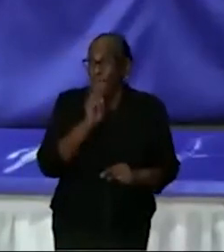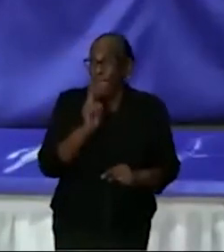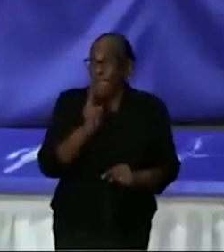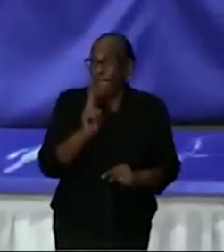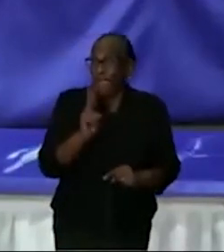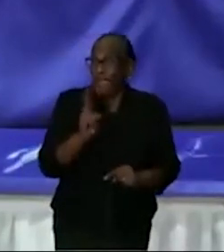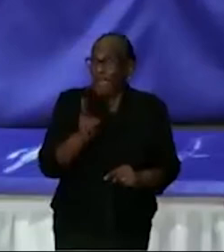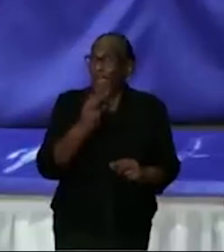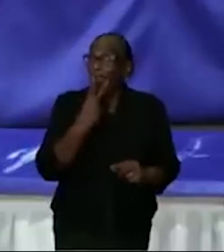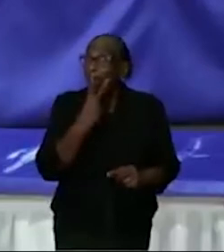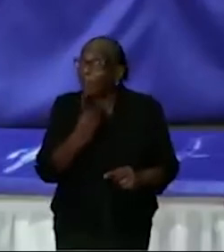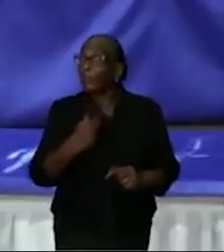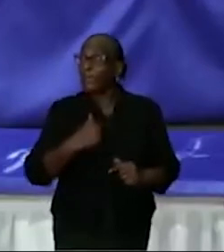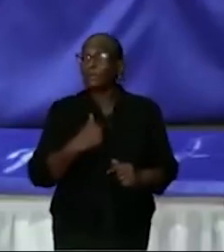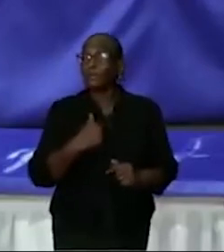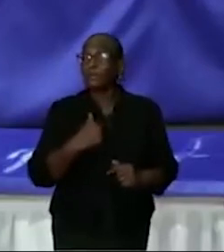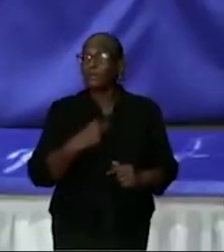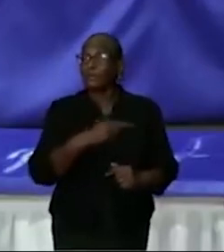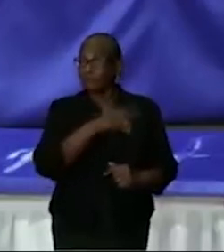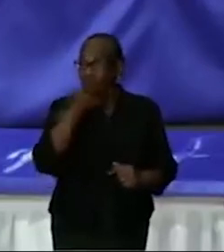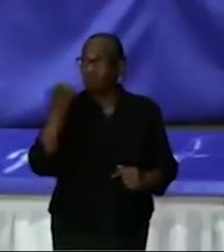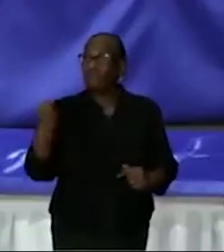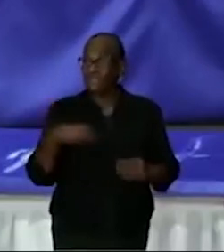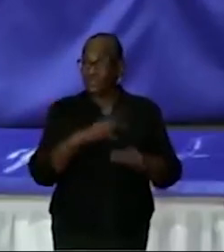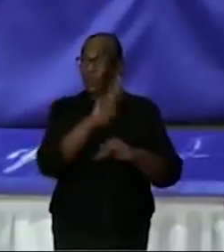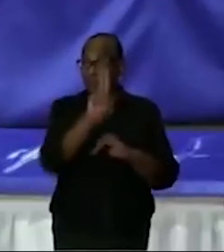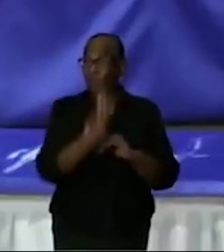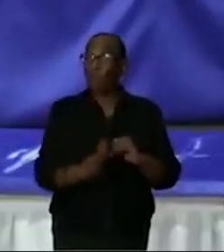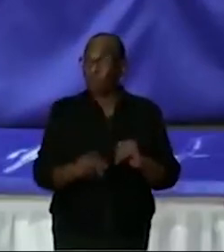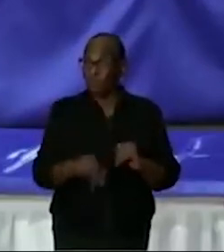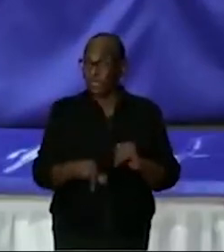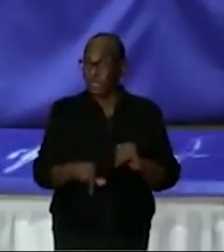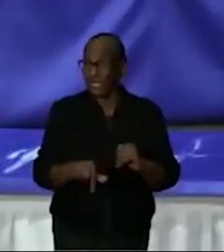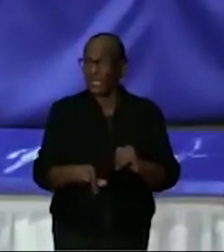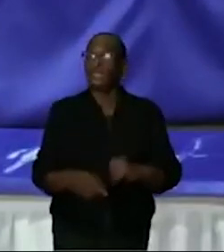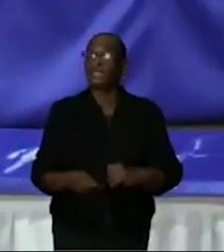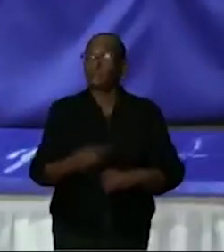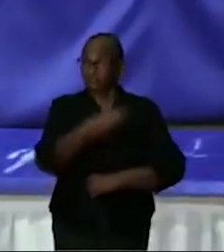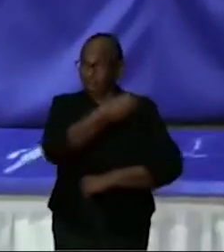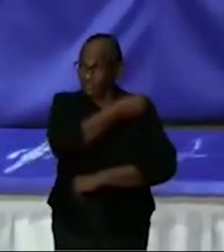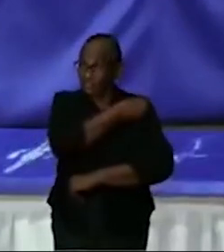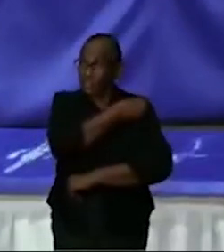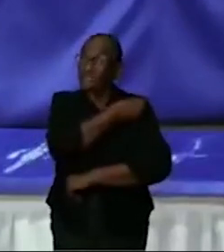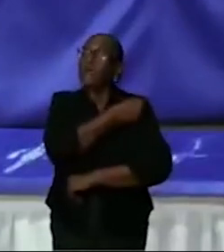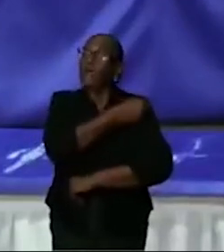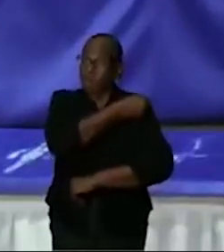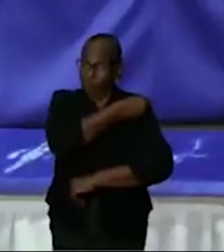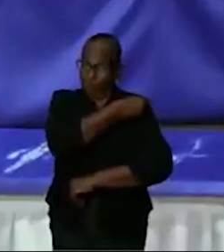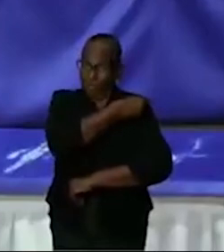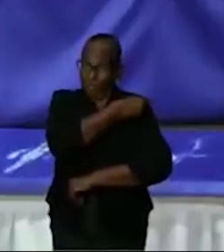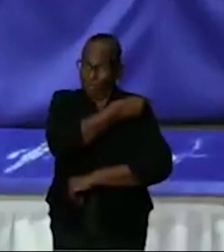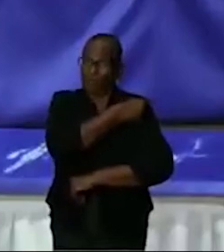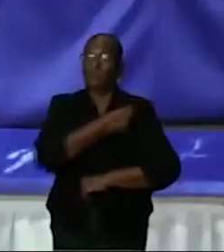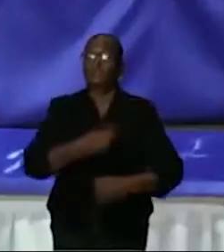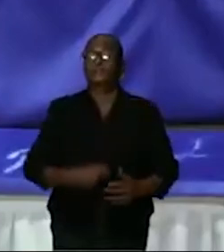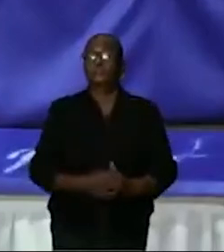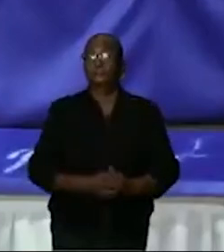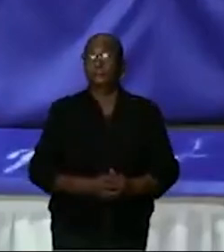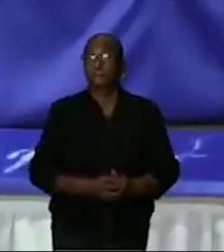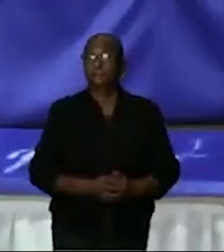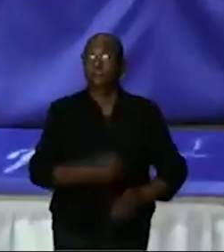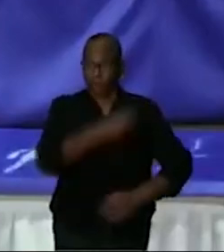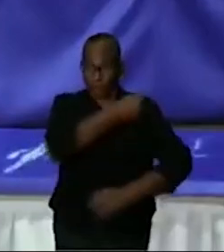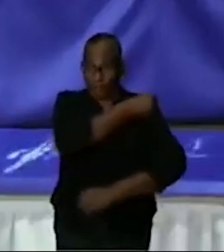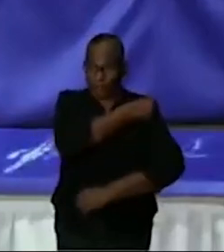letten. En of het vaccin er tegen gaat werken. Ja, het vaccin werkt er ook